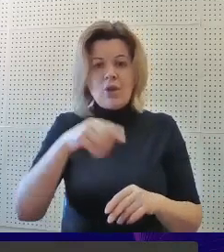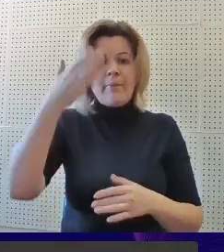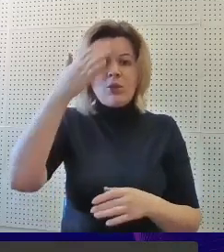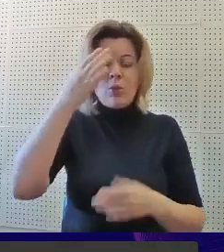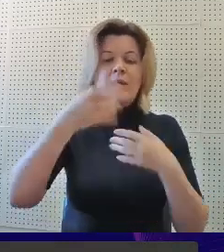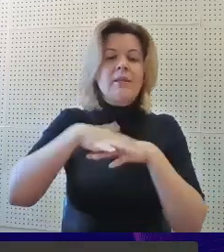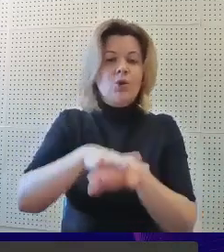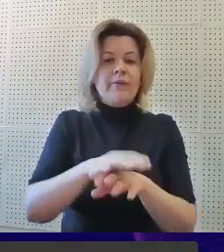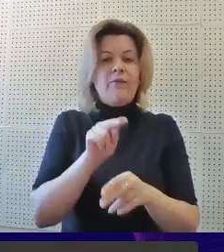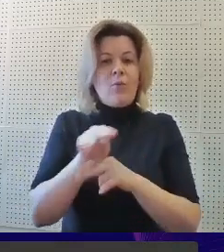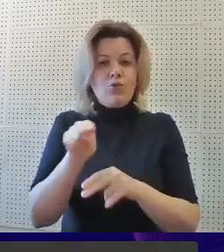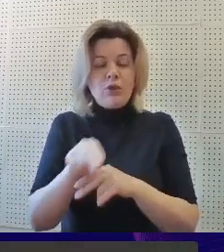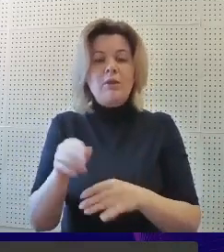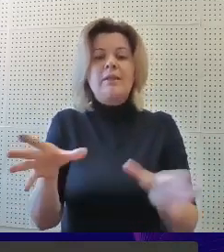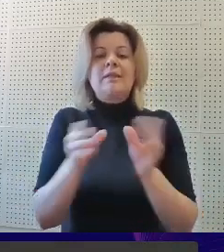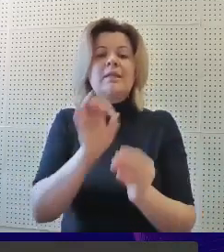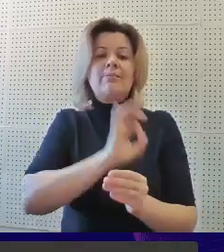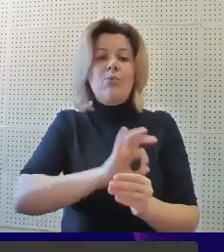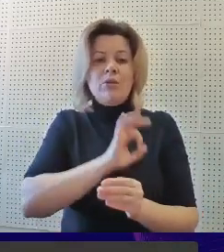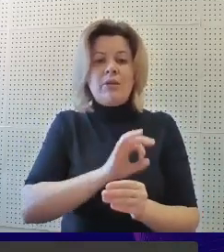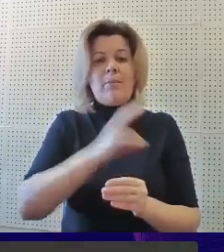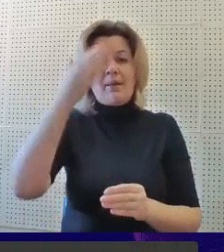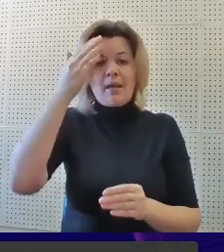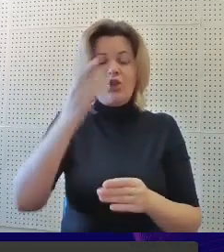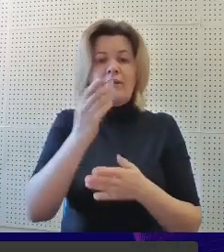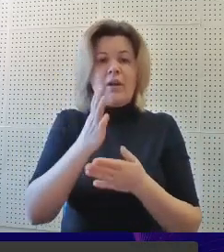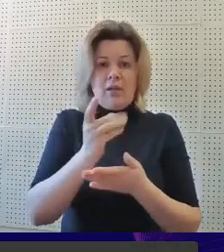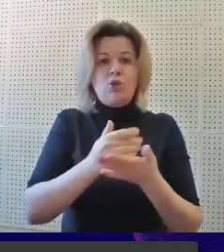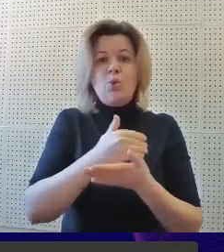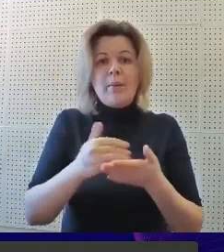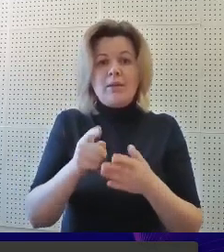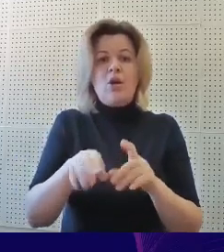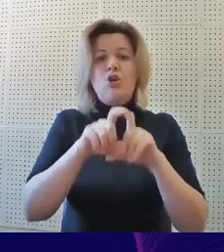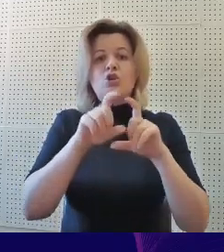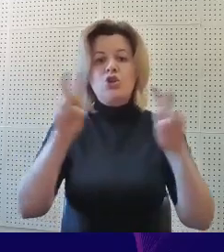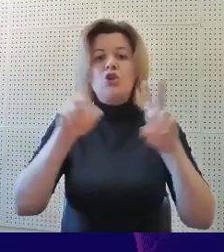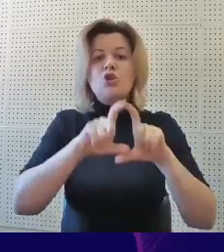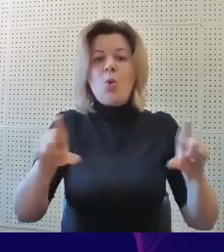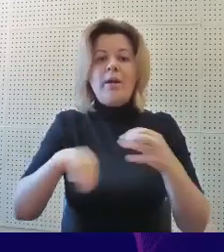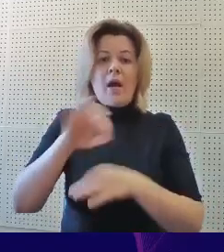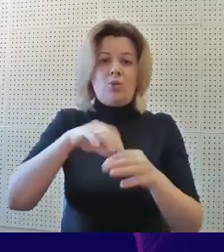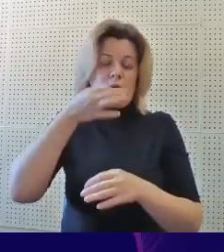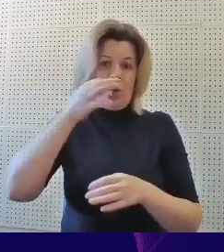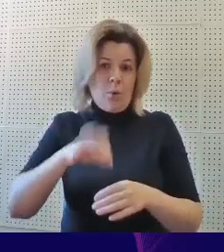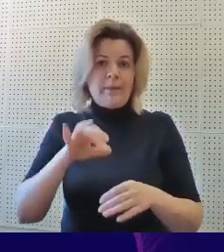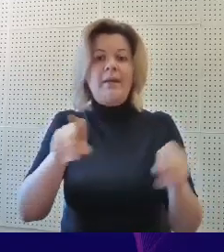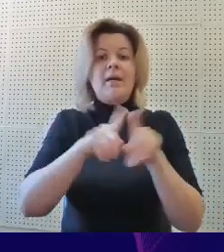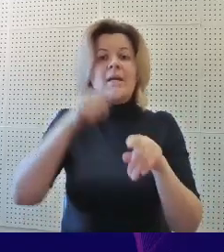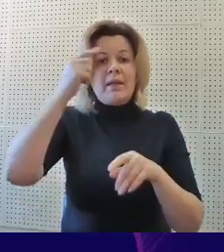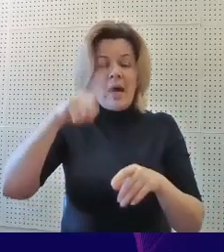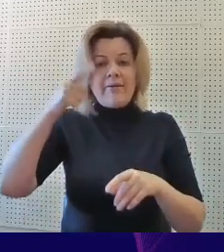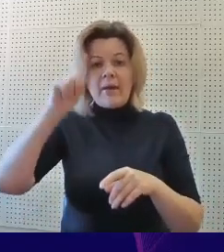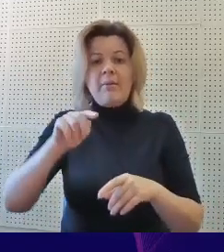методиками инклюзивного обучения, с использованием методического инструмента «Школьный конструктор опыта» и